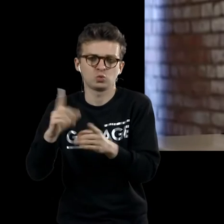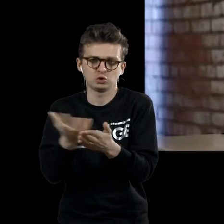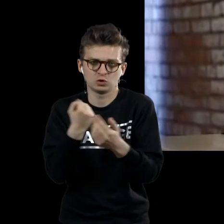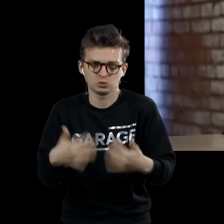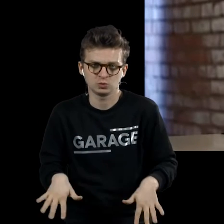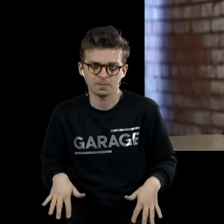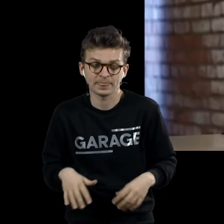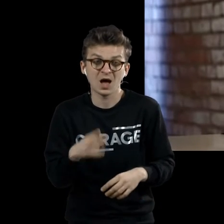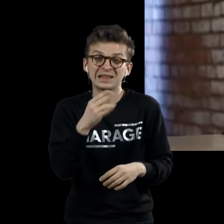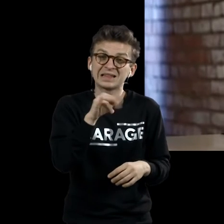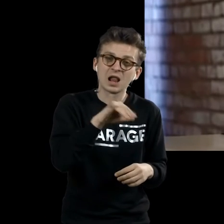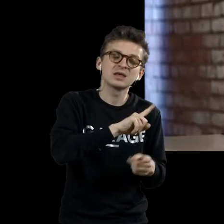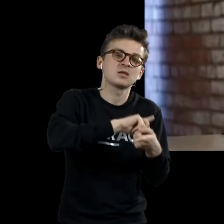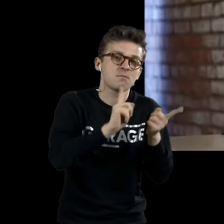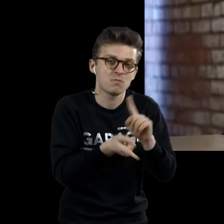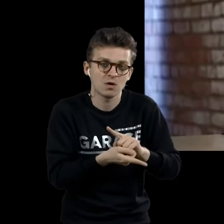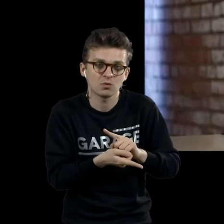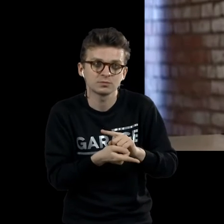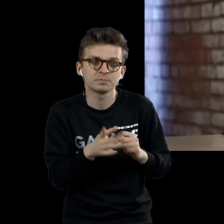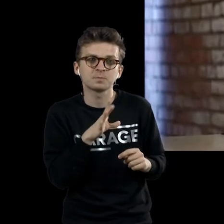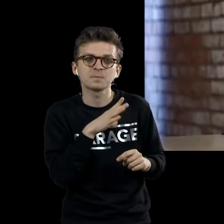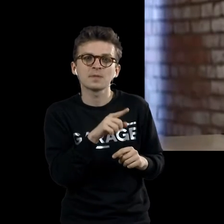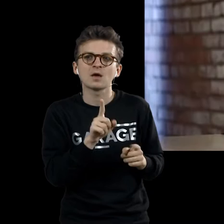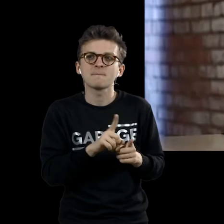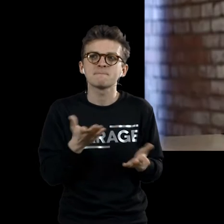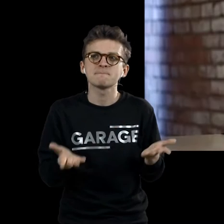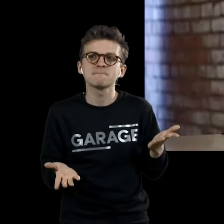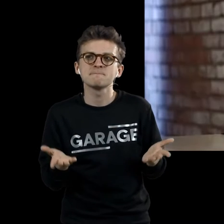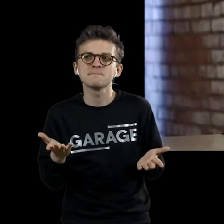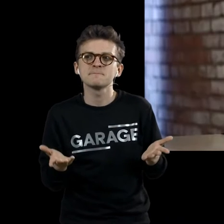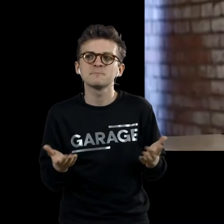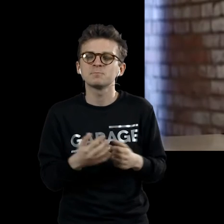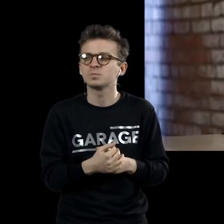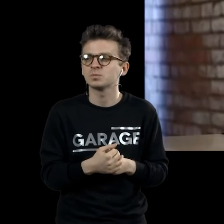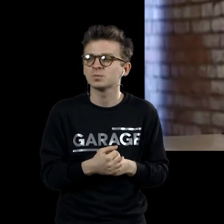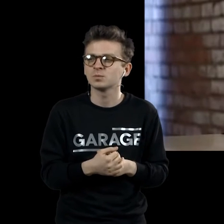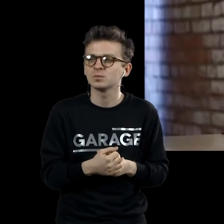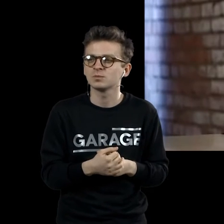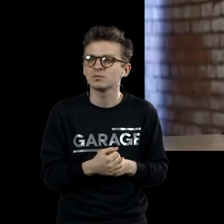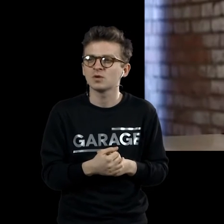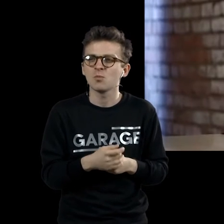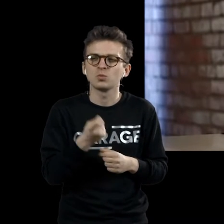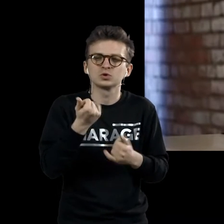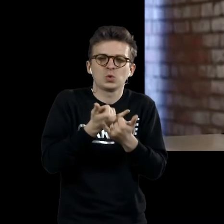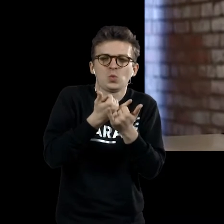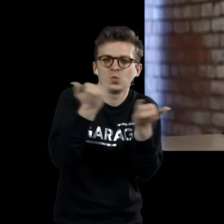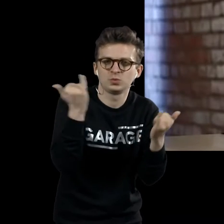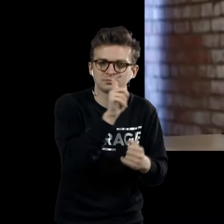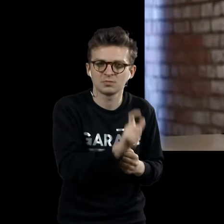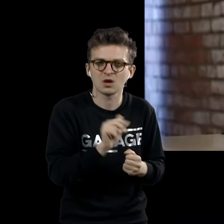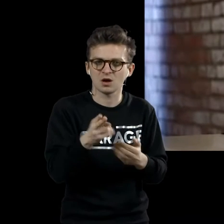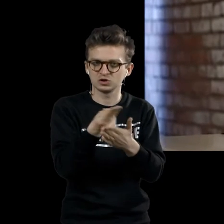искусства. Дали, напротив, был таким, может быть, утрированной фигурой